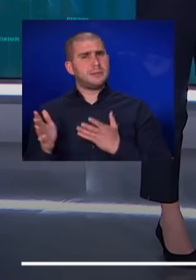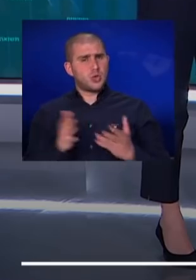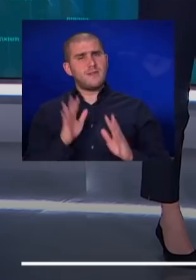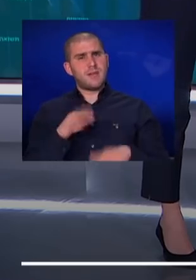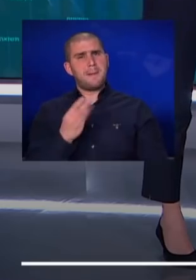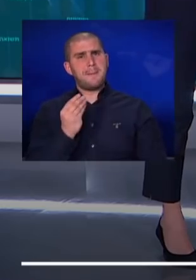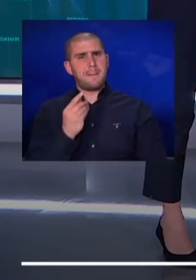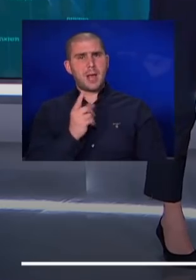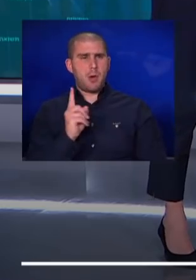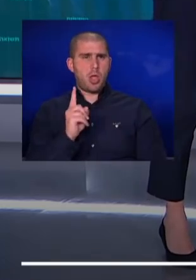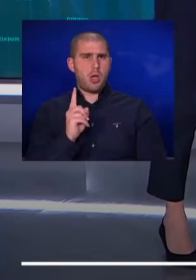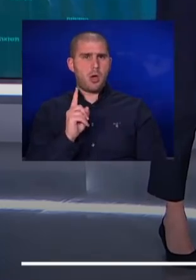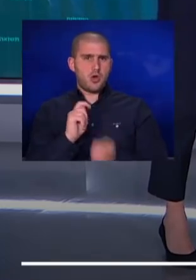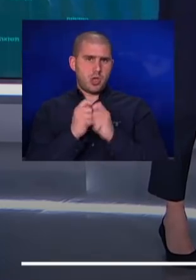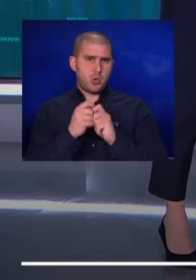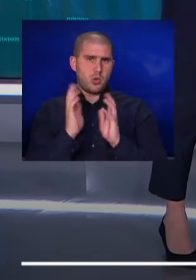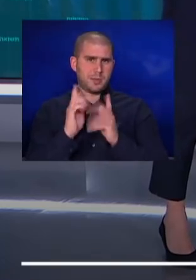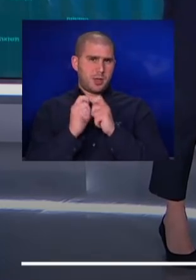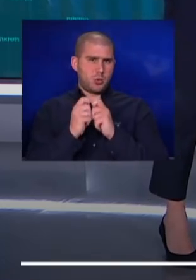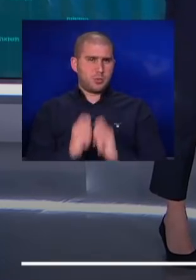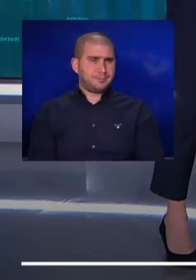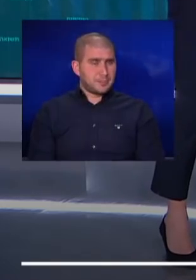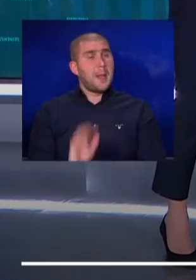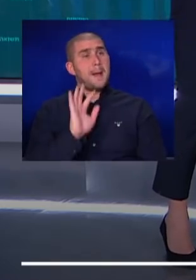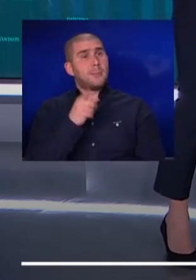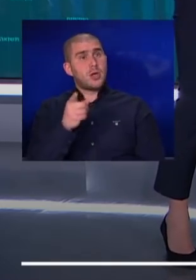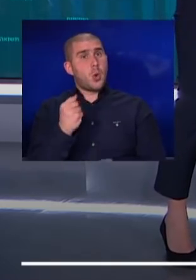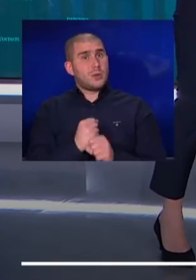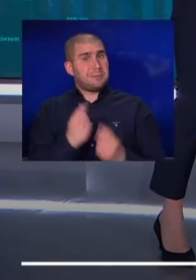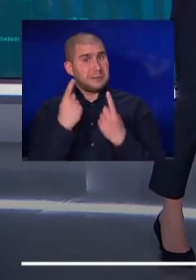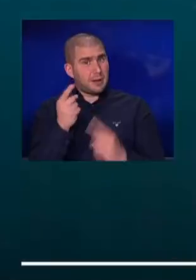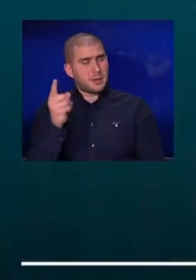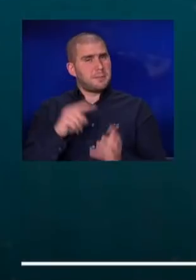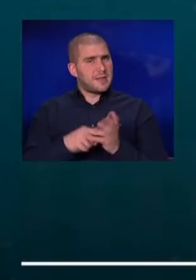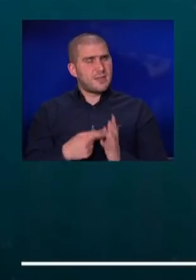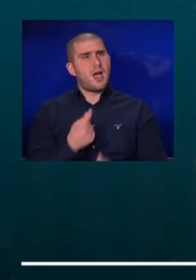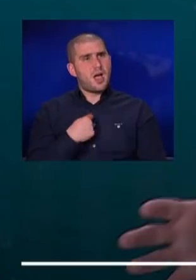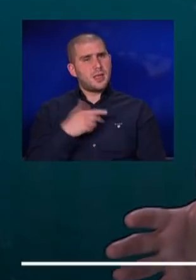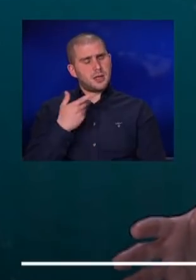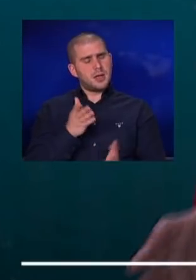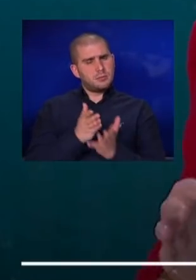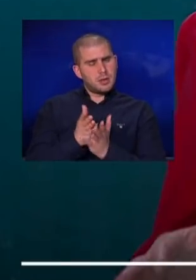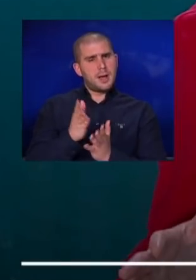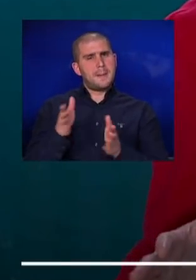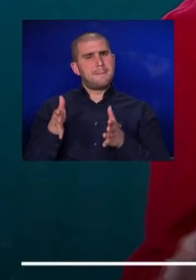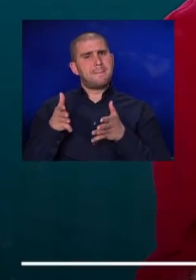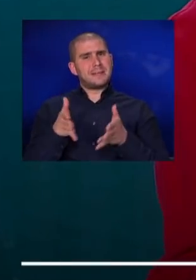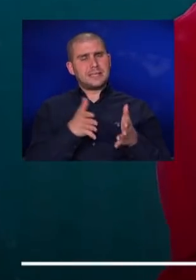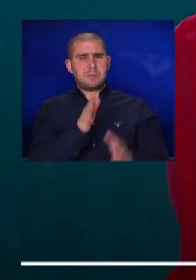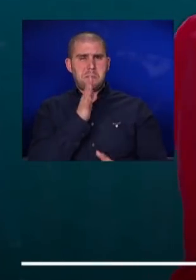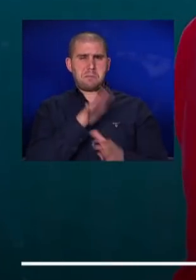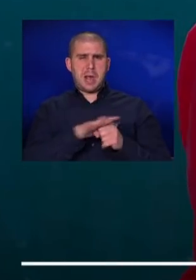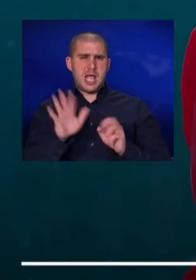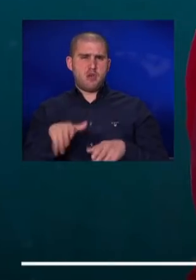המחירים לא יהיו בהם יותר מידי תנודות כלומר, במה שאתה הופע בעצמך אתה אומר, אני אהיה בן אדם המחסנים שלי מלאים כרגע